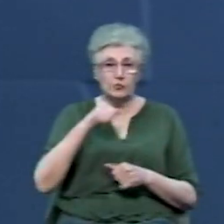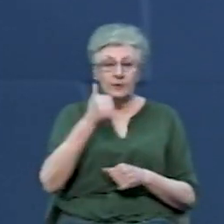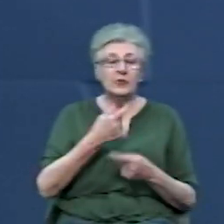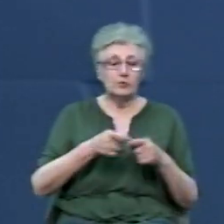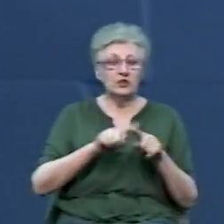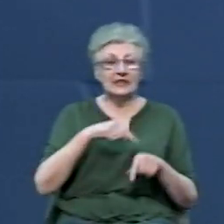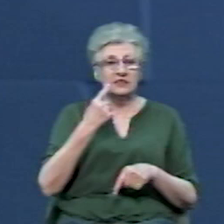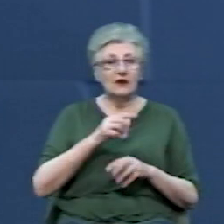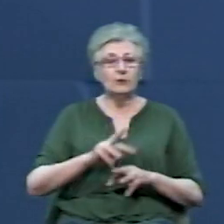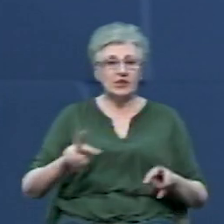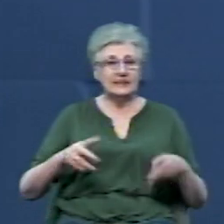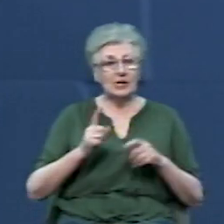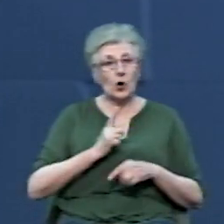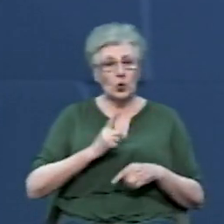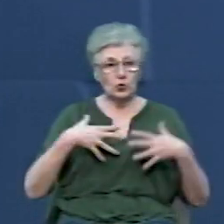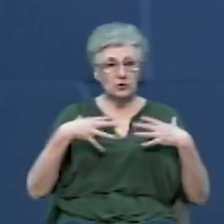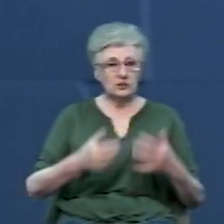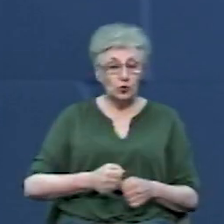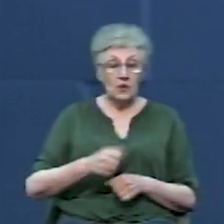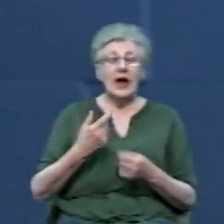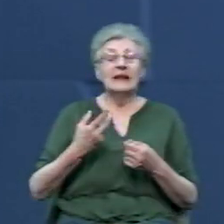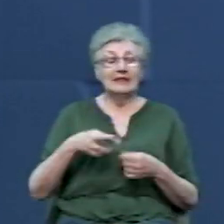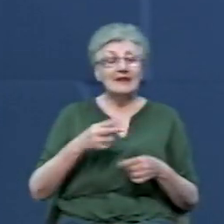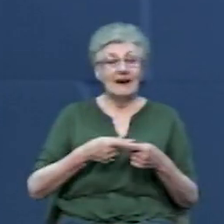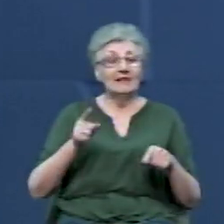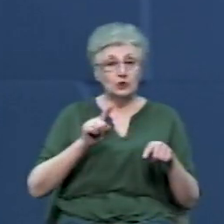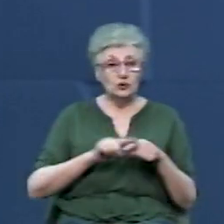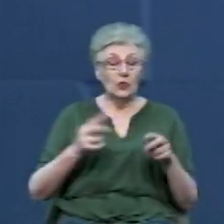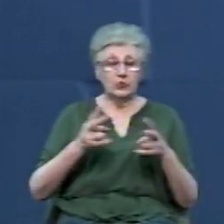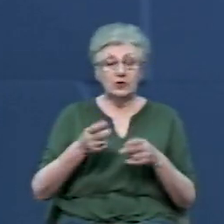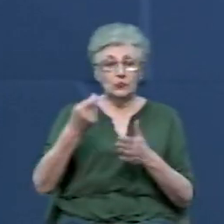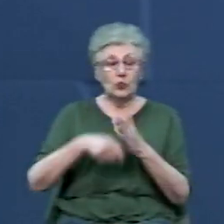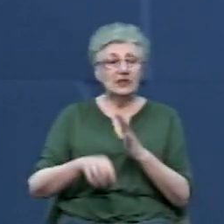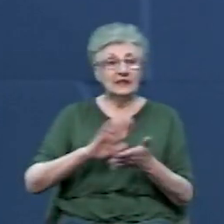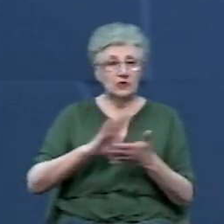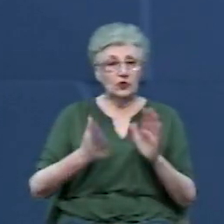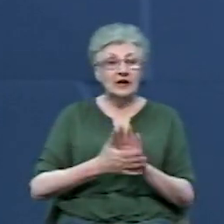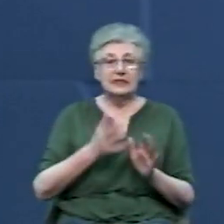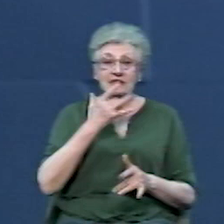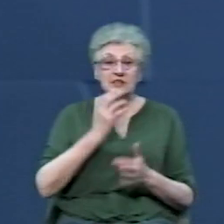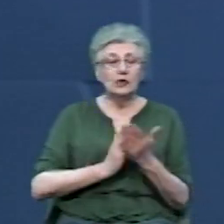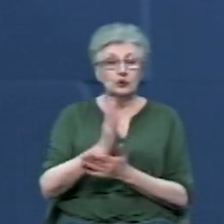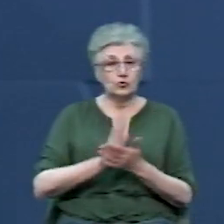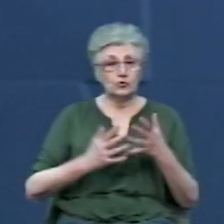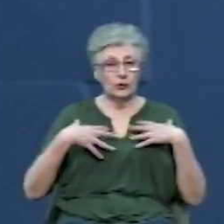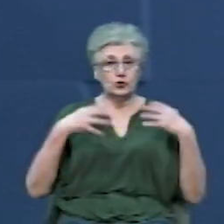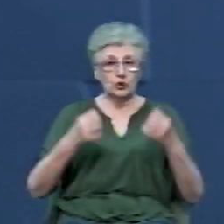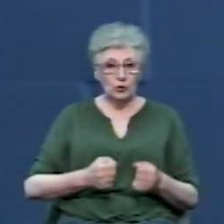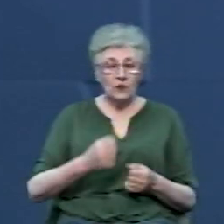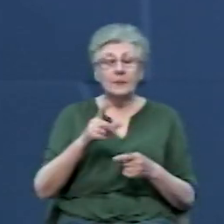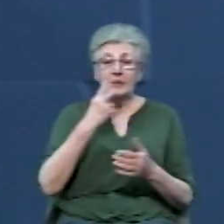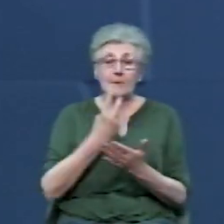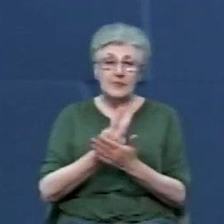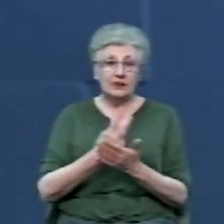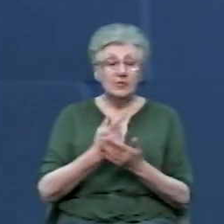Степанов. Для цього заклади мають укласти додаткові угоди з Національною службою здоров'я. Водночас другий етап медреформи передбачає